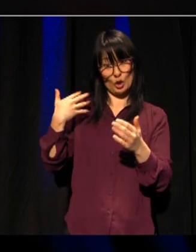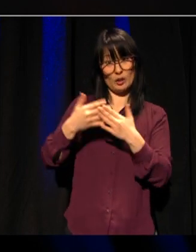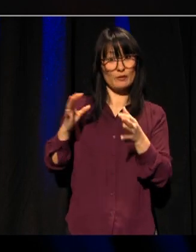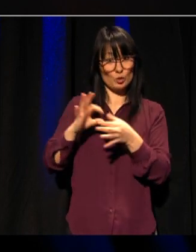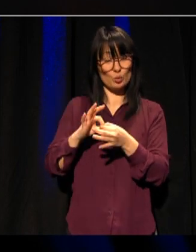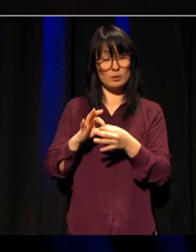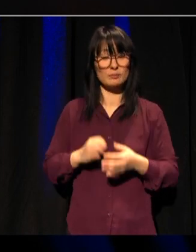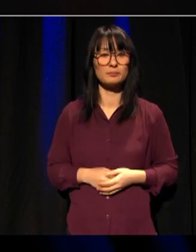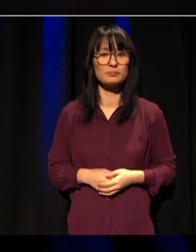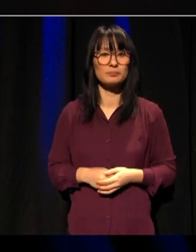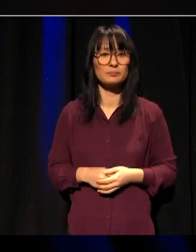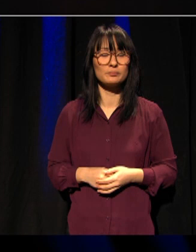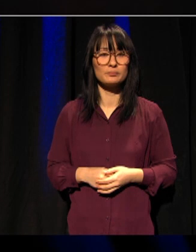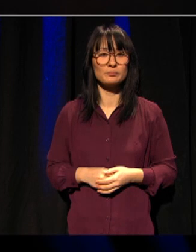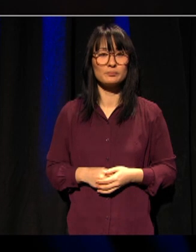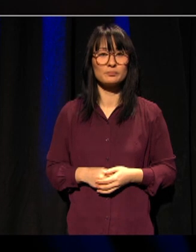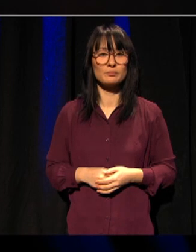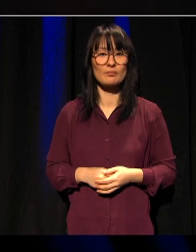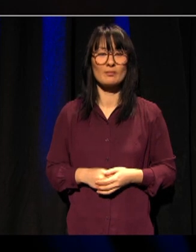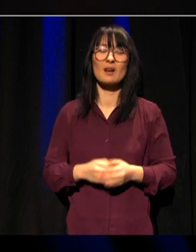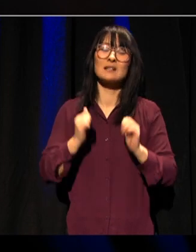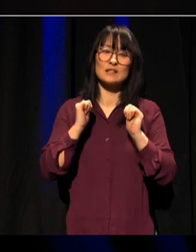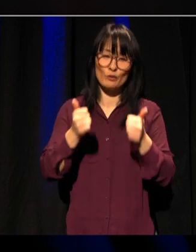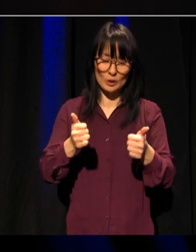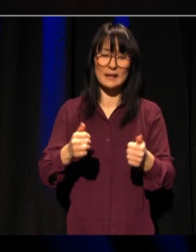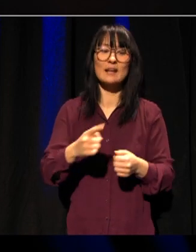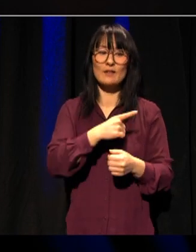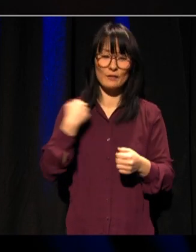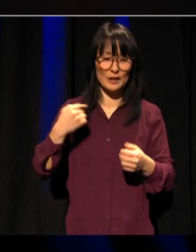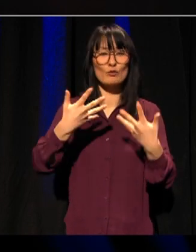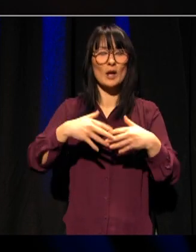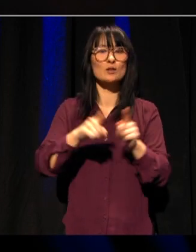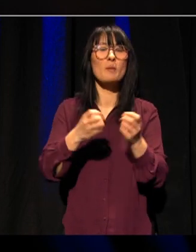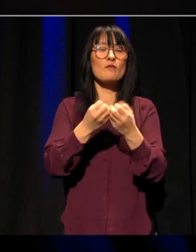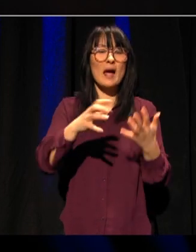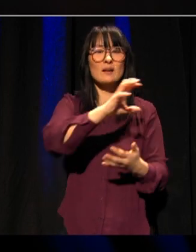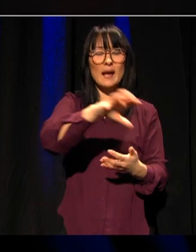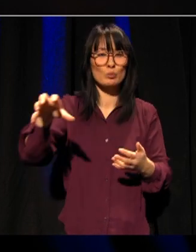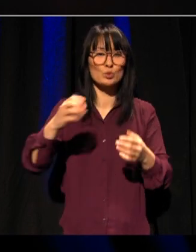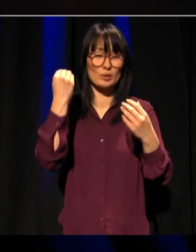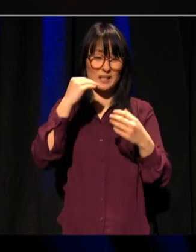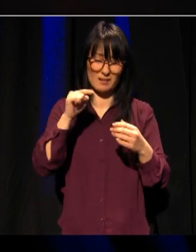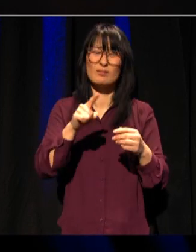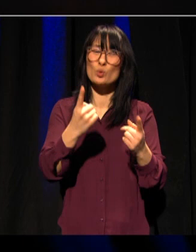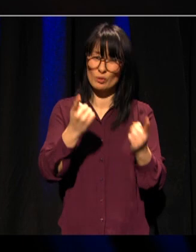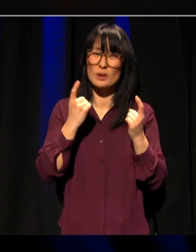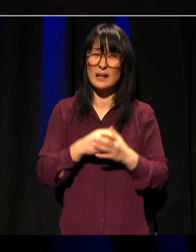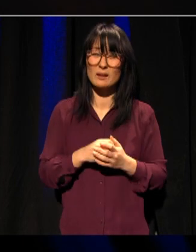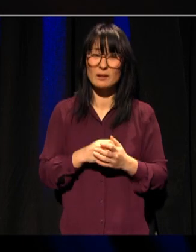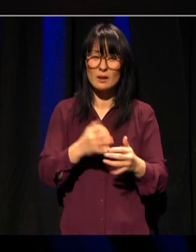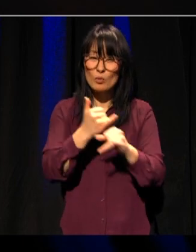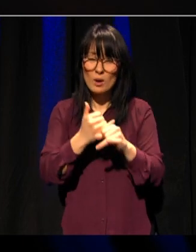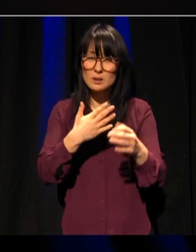Vi skal ikke underslå utfordringene med å være et flerkampus-universitet. Ikke minst når det gjelder kultur og